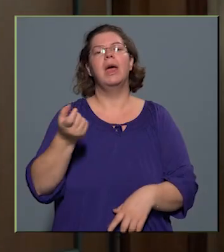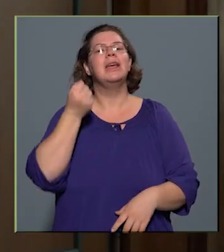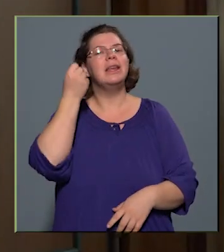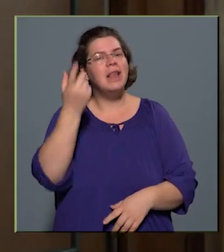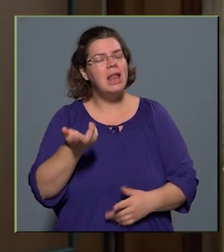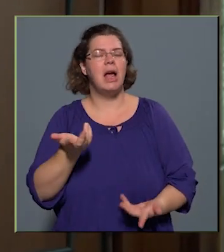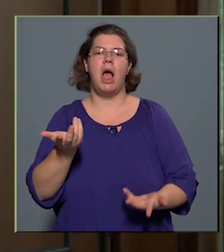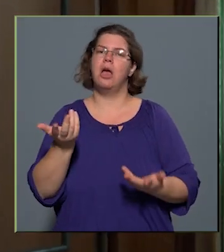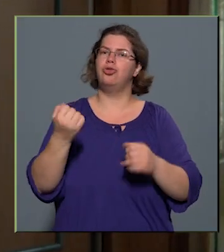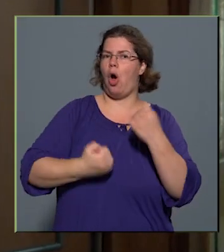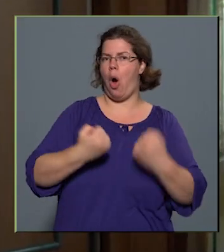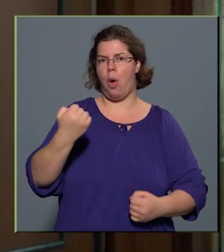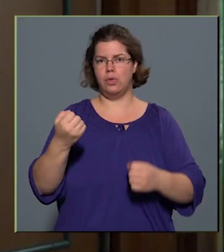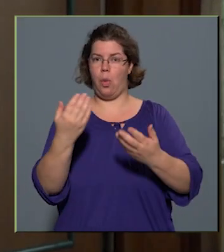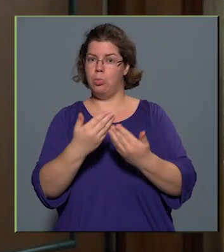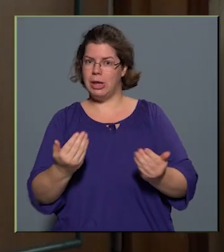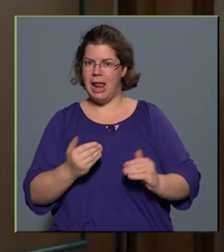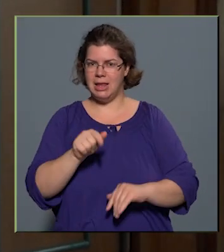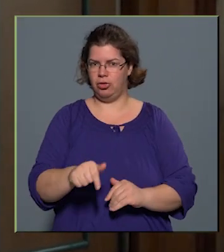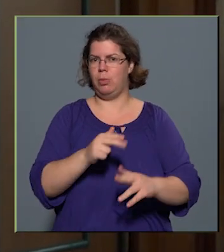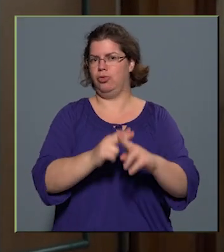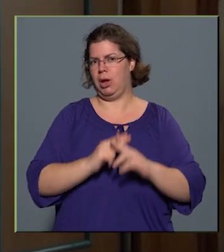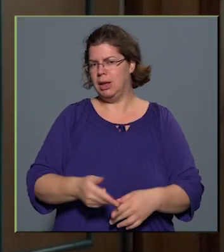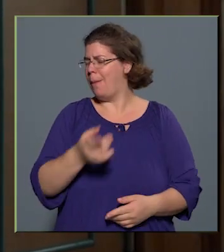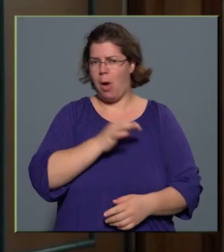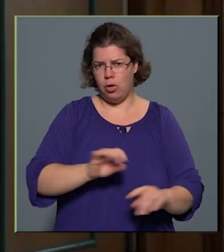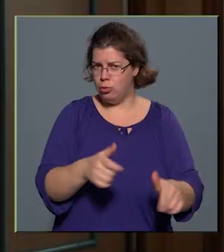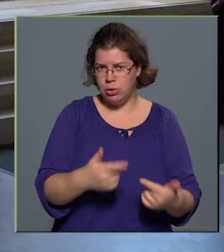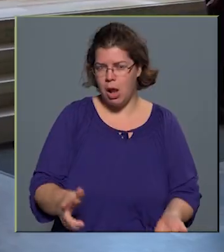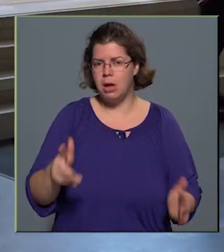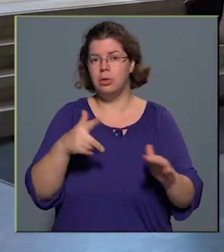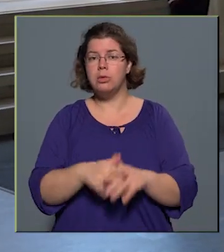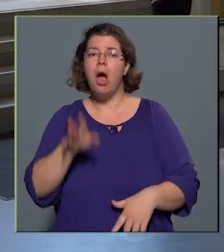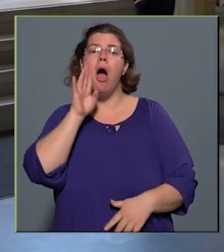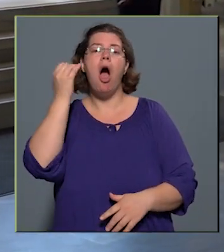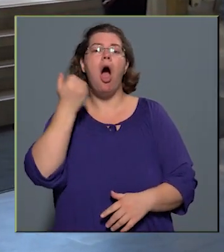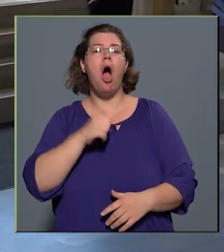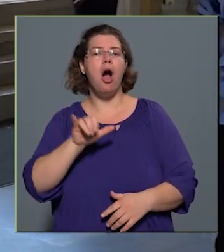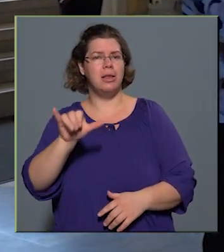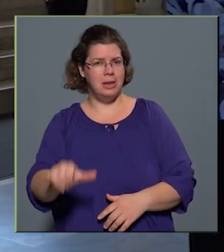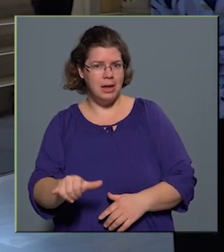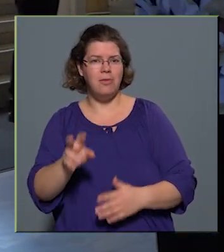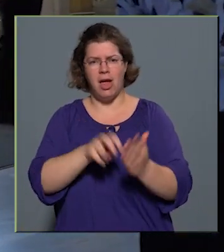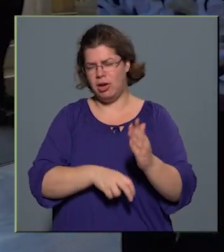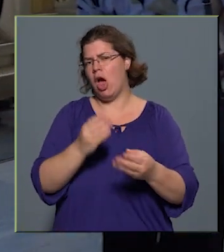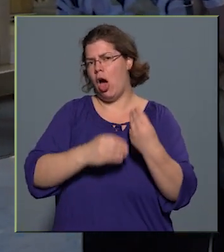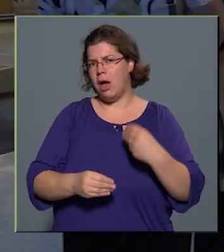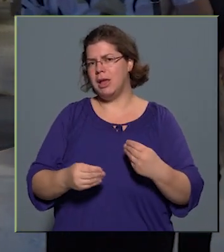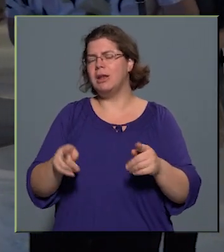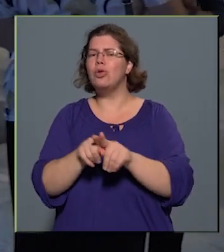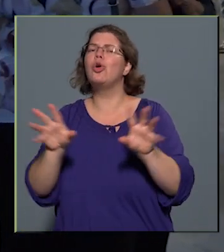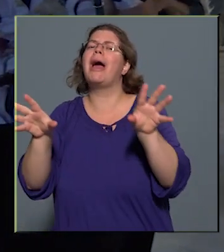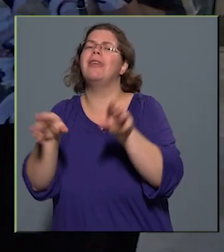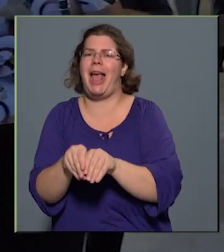modellezésében támogat, segít minket, tehát nem haszontalan dolog. Az adi verset elemezzük azért közösen az unokával. No,